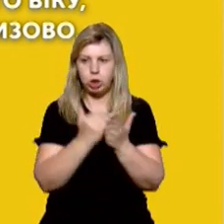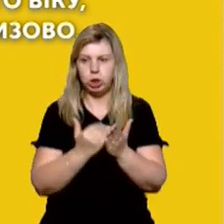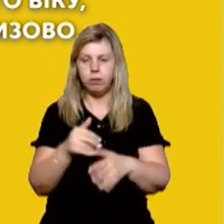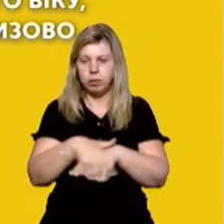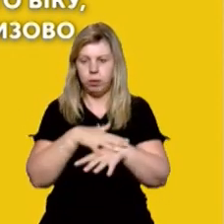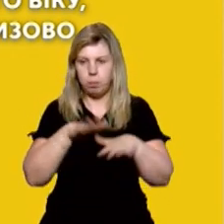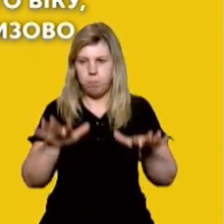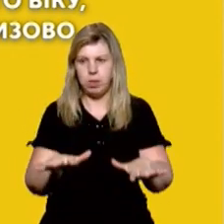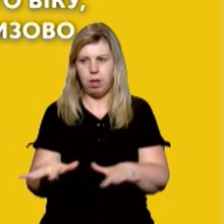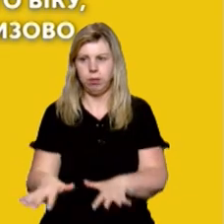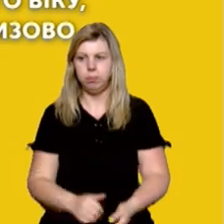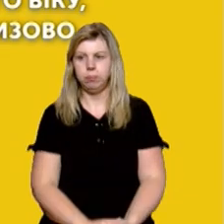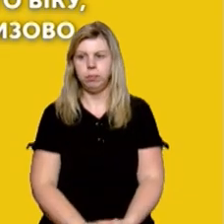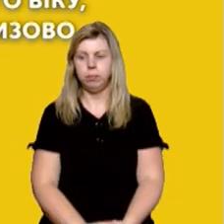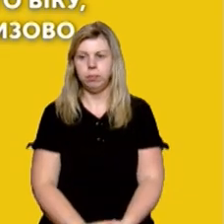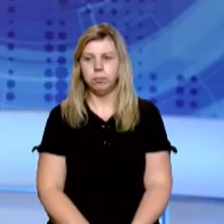громадських місцях.